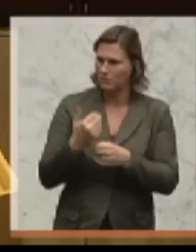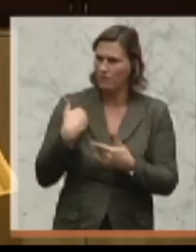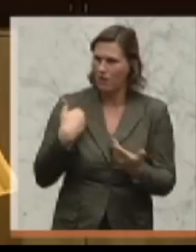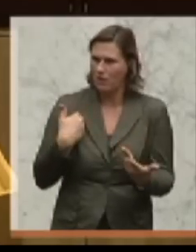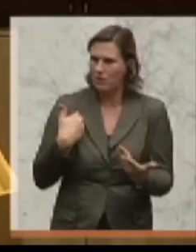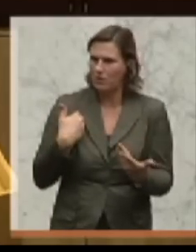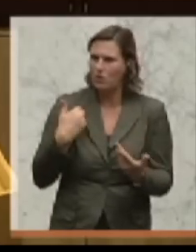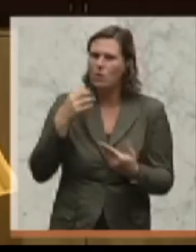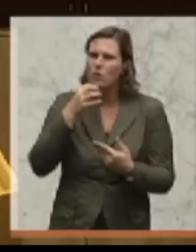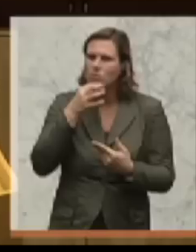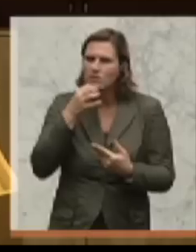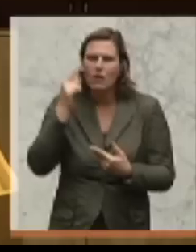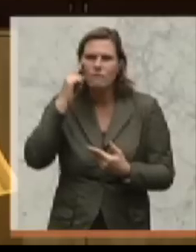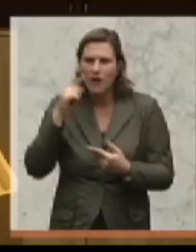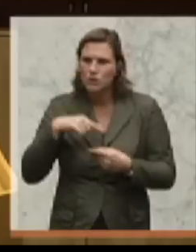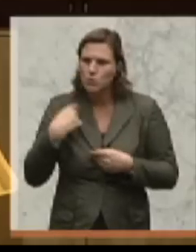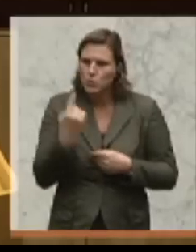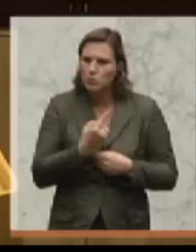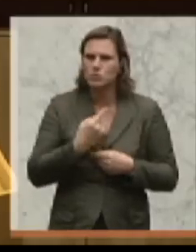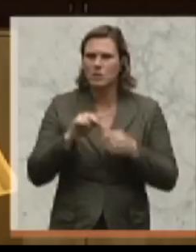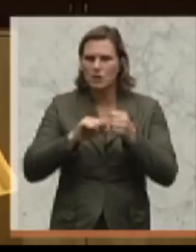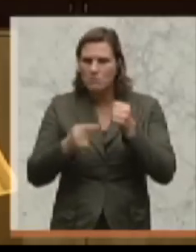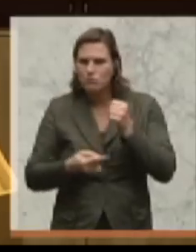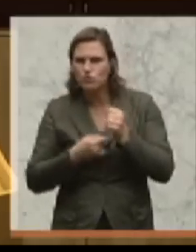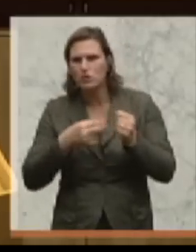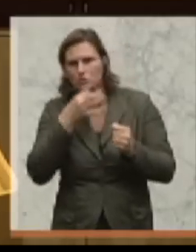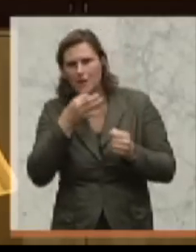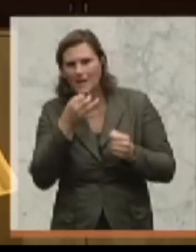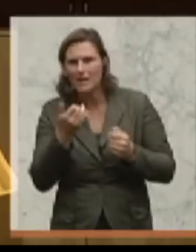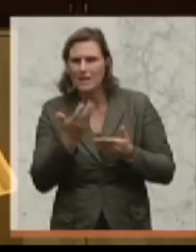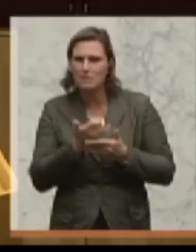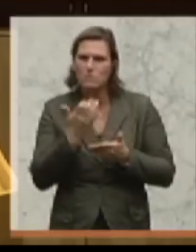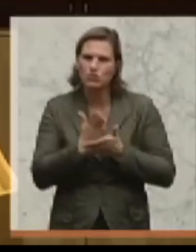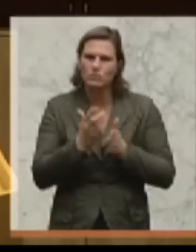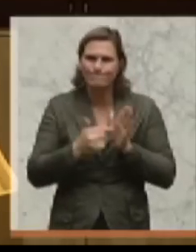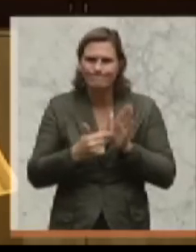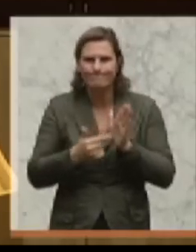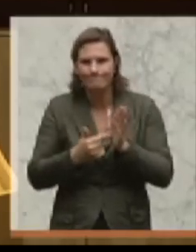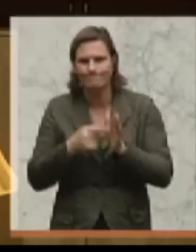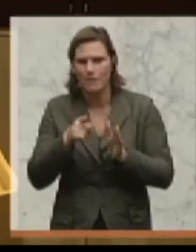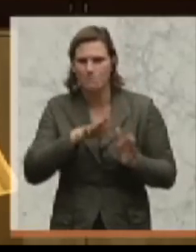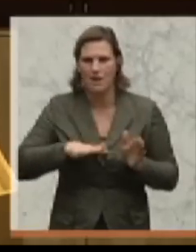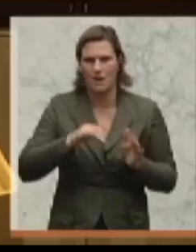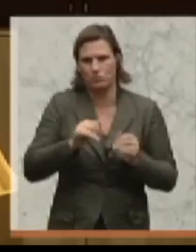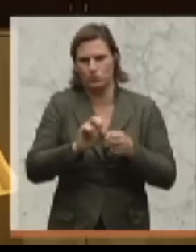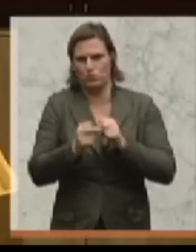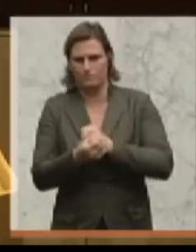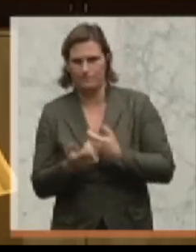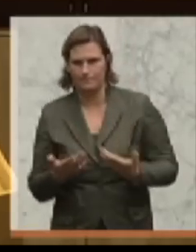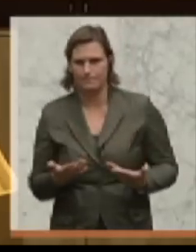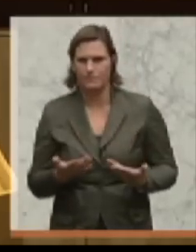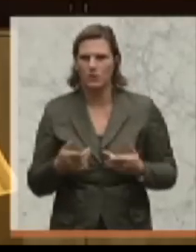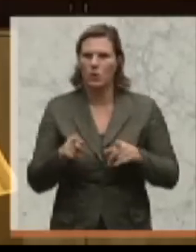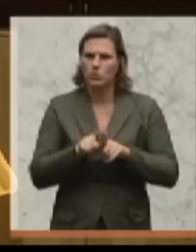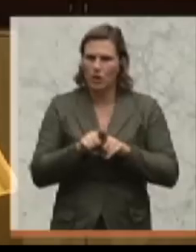Budgetsprecher Alois Kradauer schon seit Jahren immer wieder Änderungen in diesem Bereich fordert. Und natürlich auch Ihren innovativen Beamtinnen